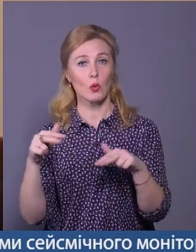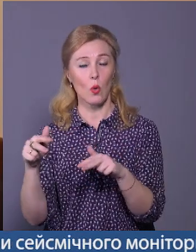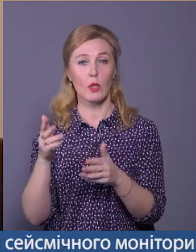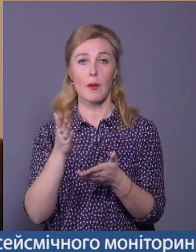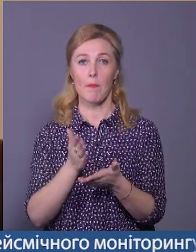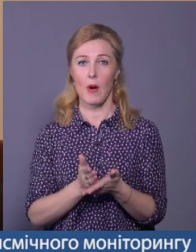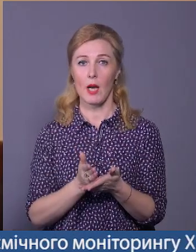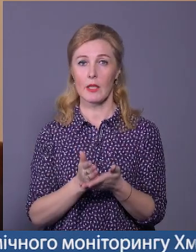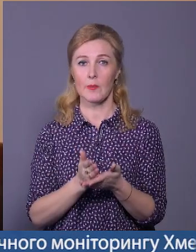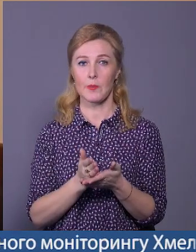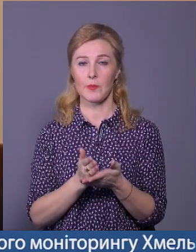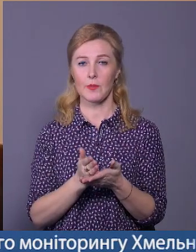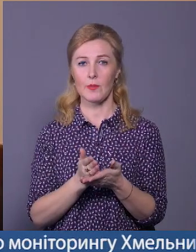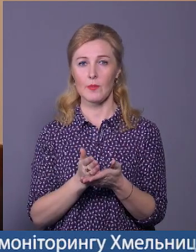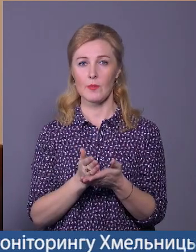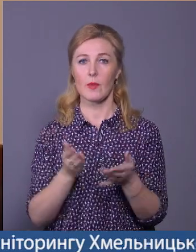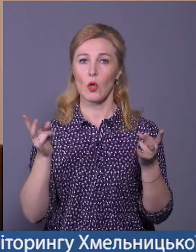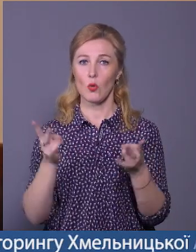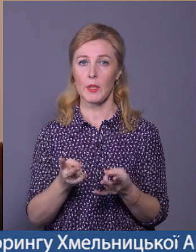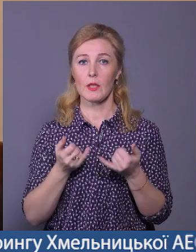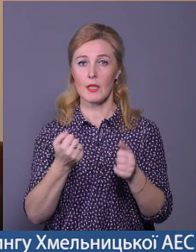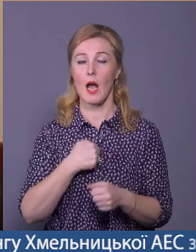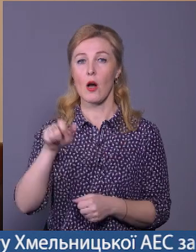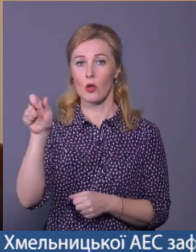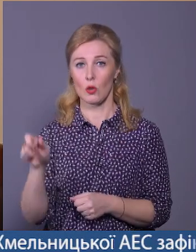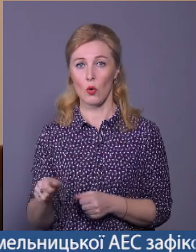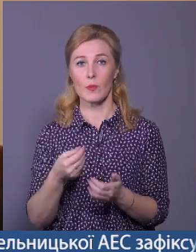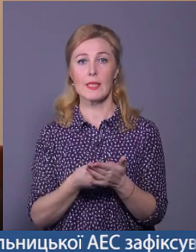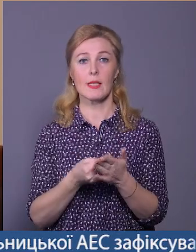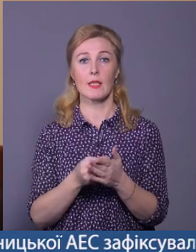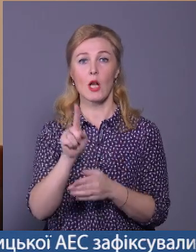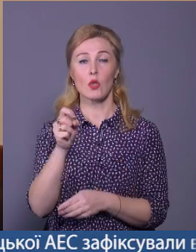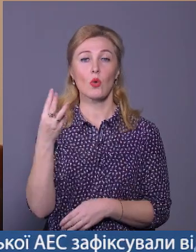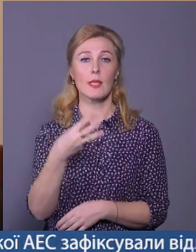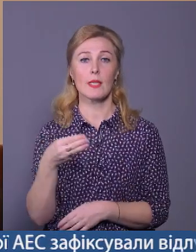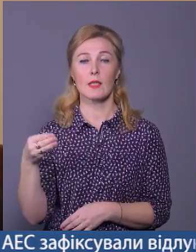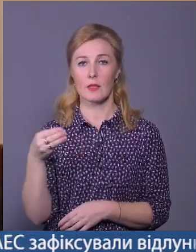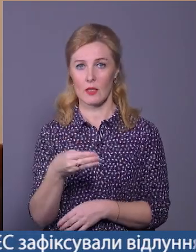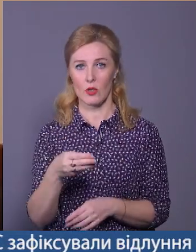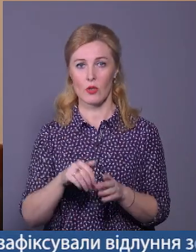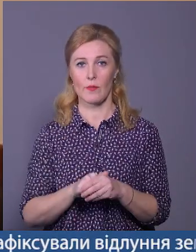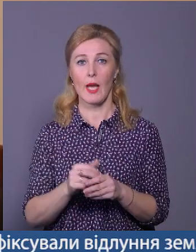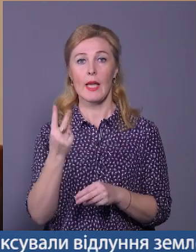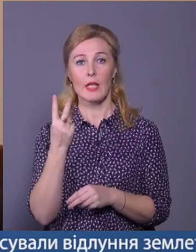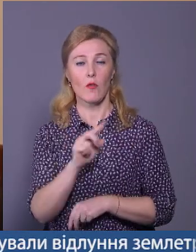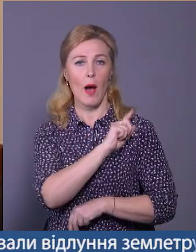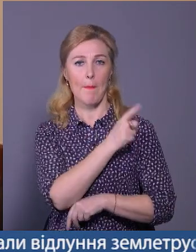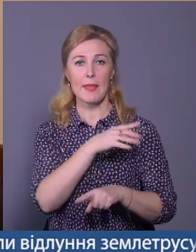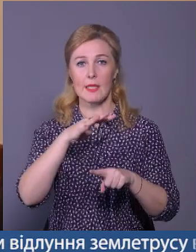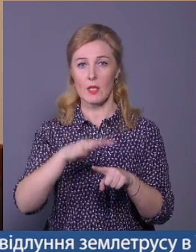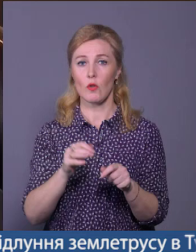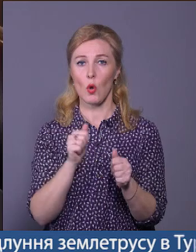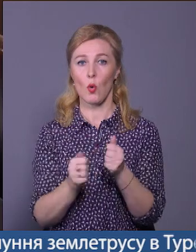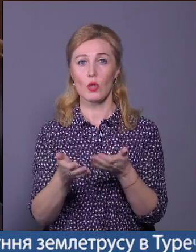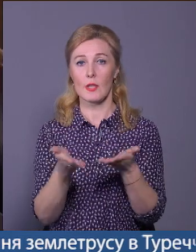третій модифікації, який необхідний самим хлопцям, він вартує понад 130 тисяч. І два підсилювачі, кожен з